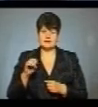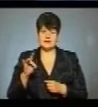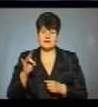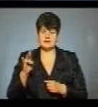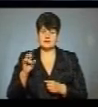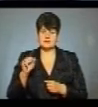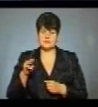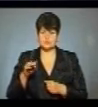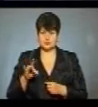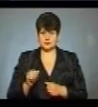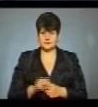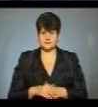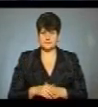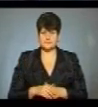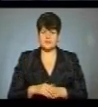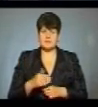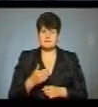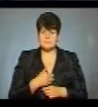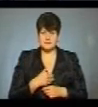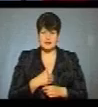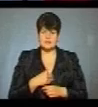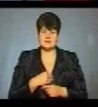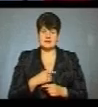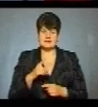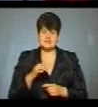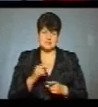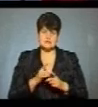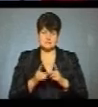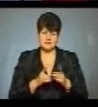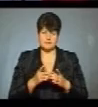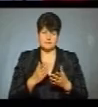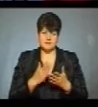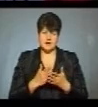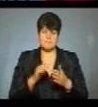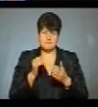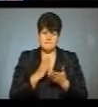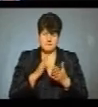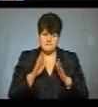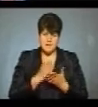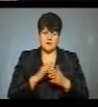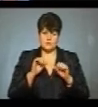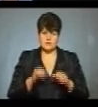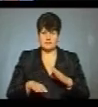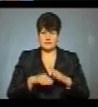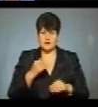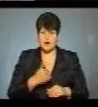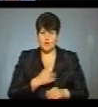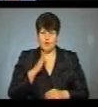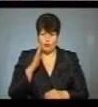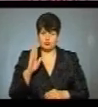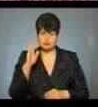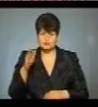проти реформи, ми за розумні зміни. Маю право на вибір, як хочеш самі